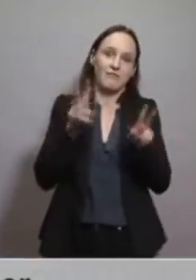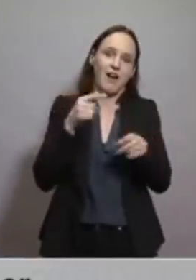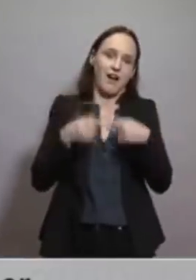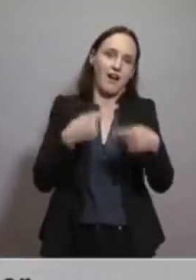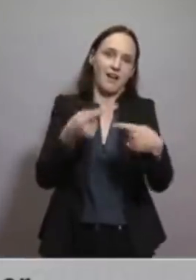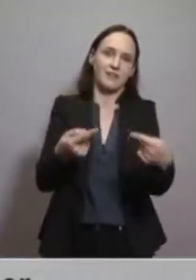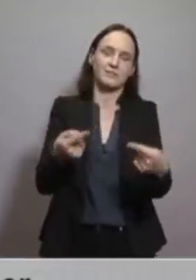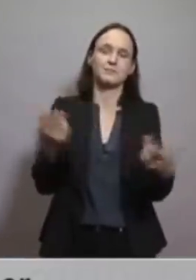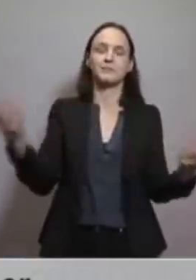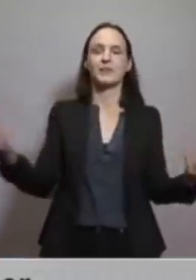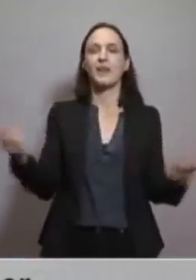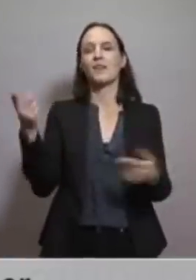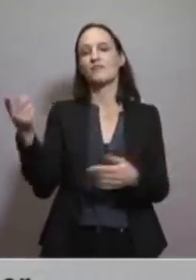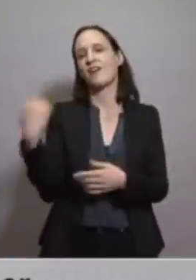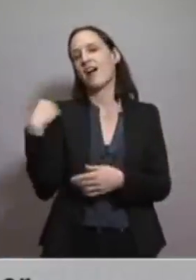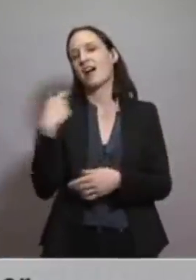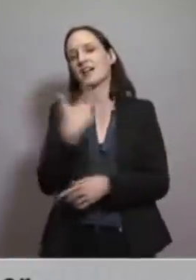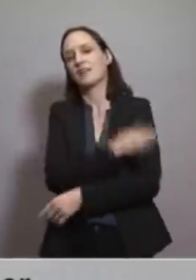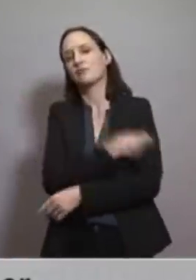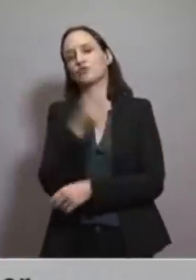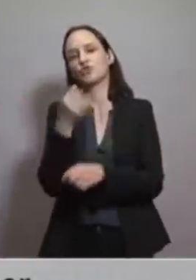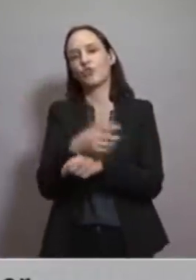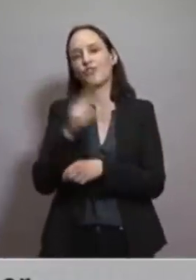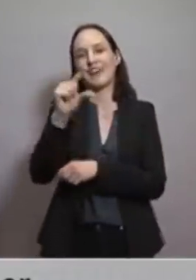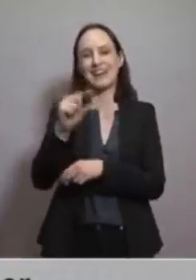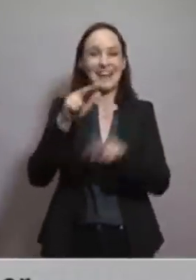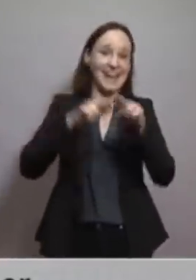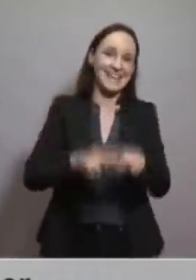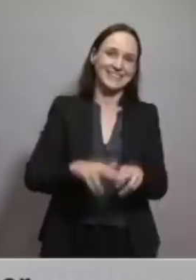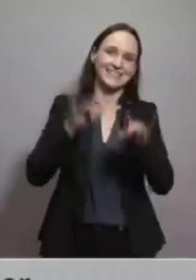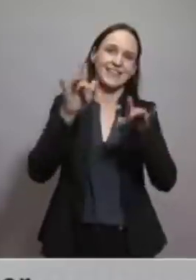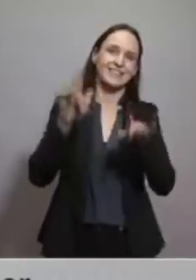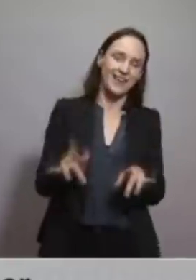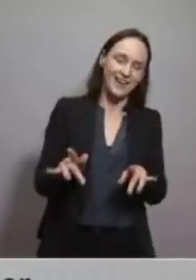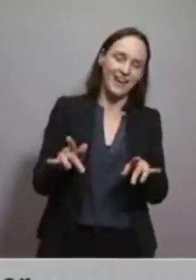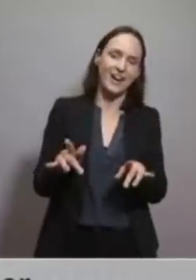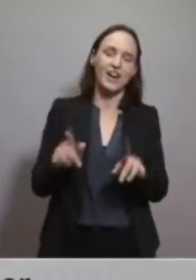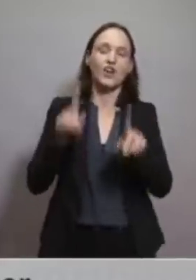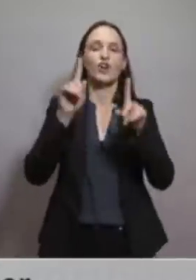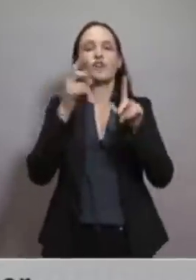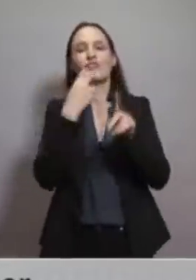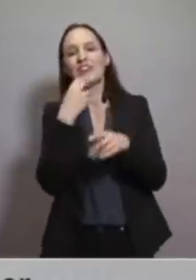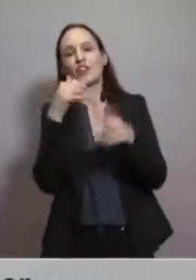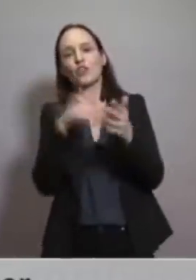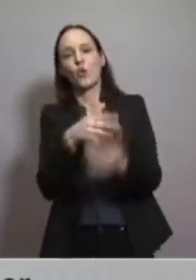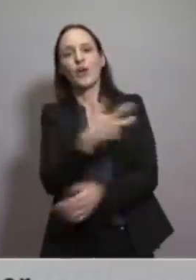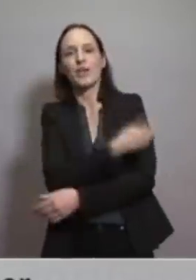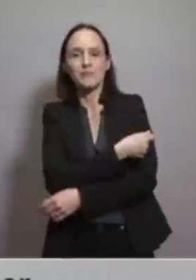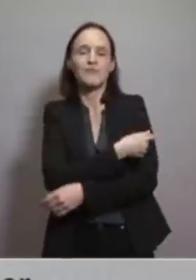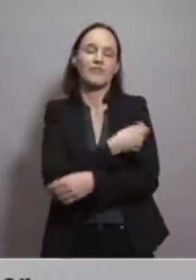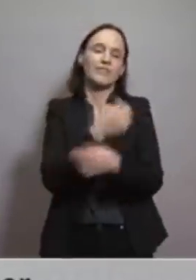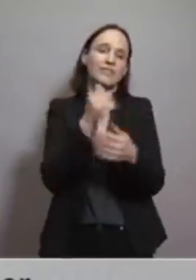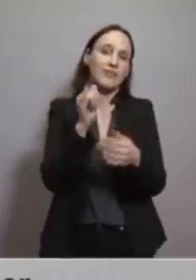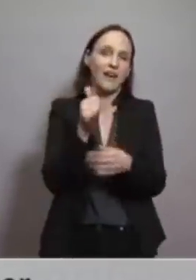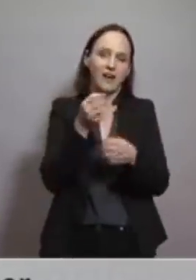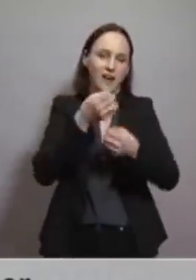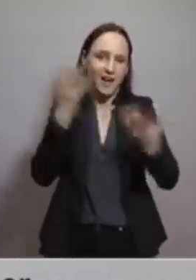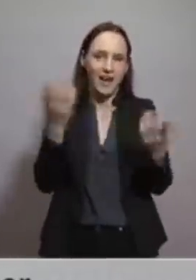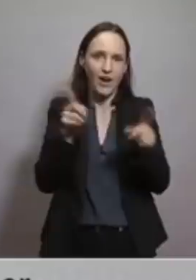Frage, dass da gewisser Impfstoff-Restbestand vorhanden war, den man noch verimpfen wollte. Dagegen spricht ja auch nichts. Man soll